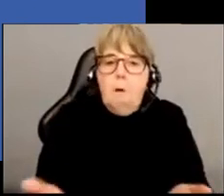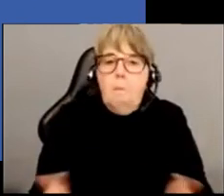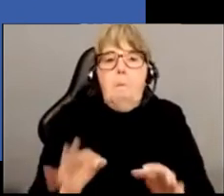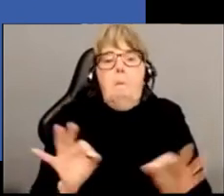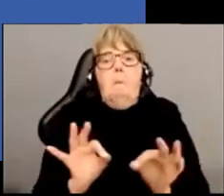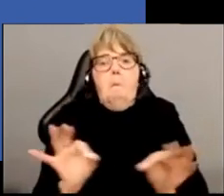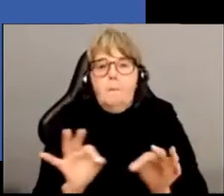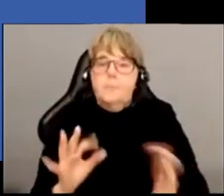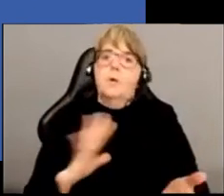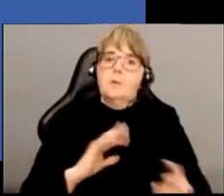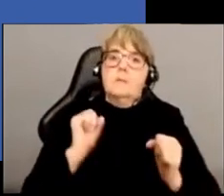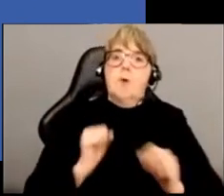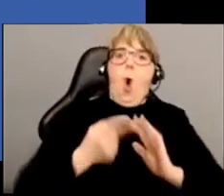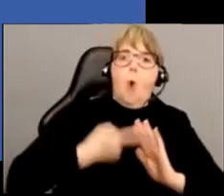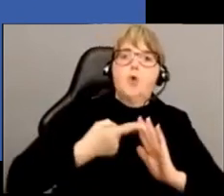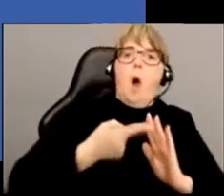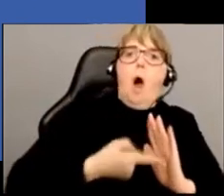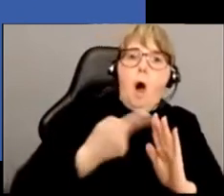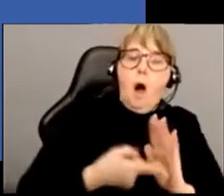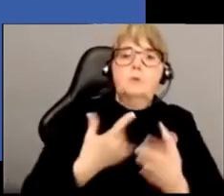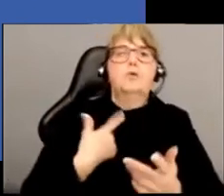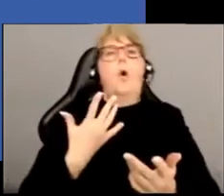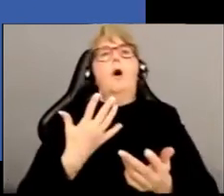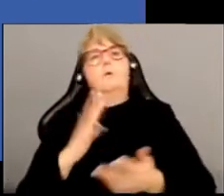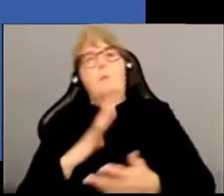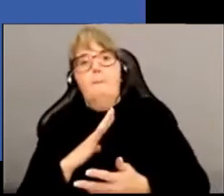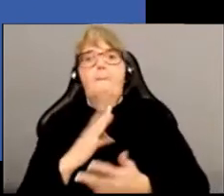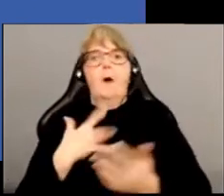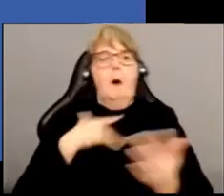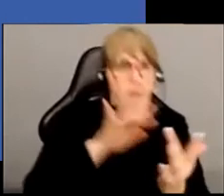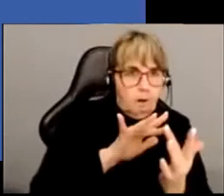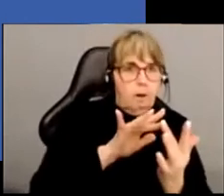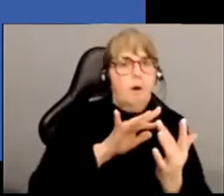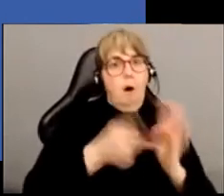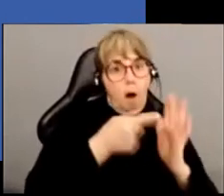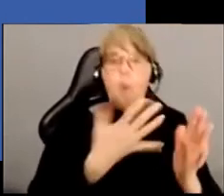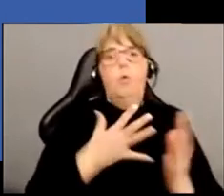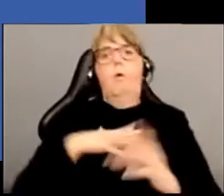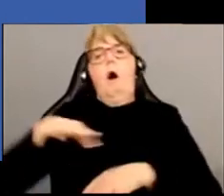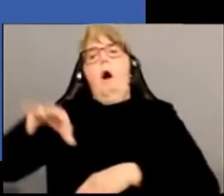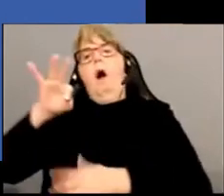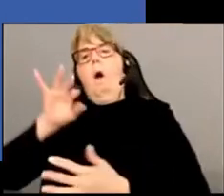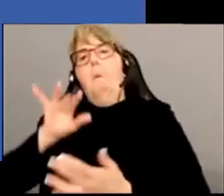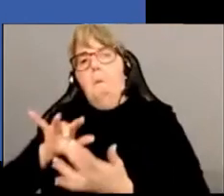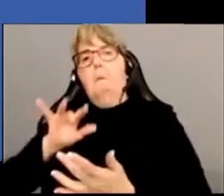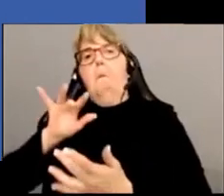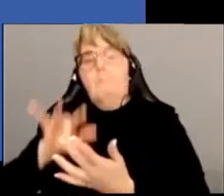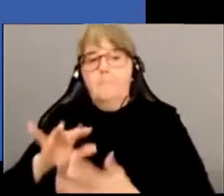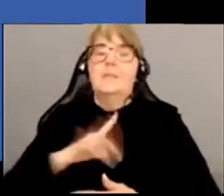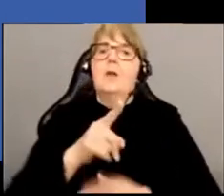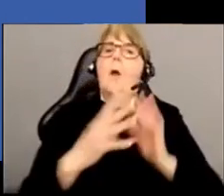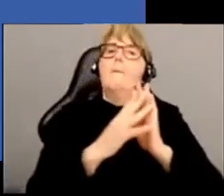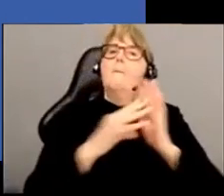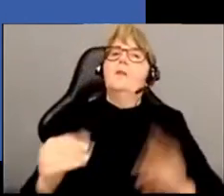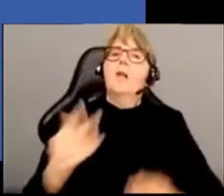occurrences de contacts qui sont rares ou fréquentes. en fonction effectivement de ces positionnements dans ce modèle à trois dimensions,